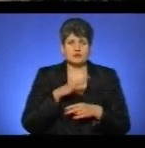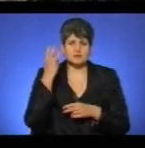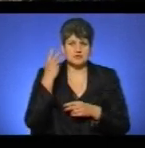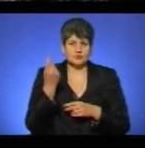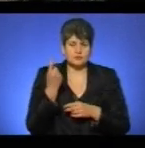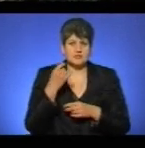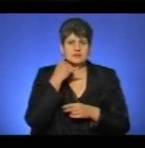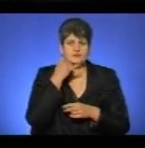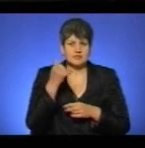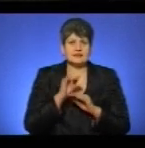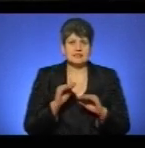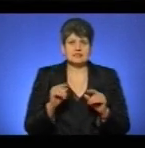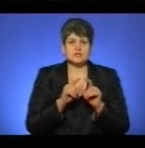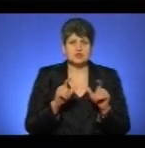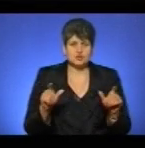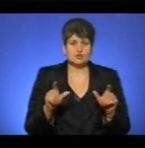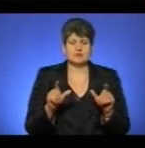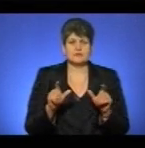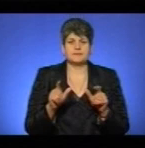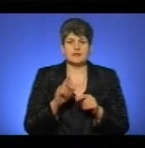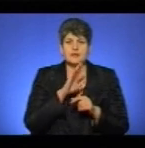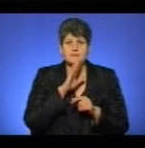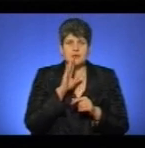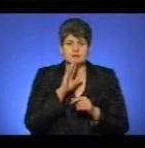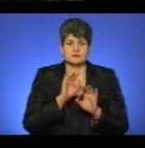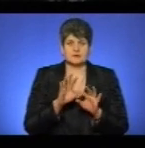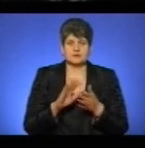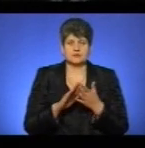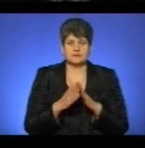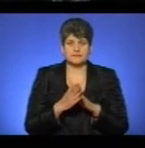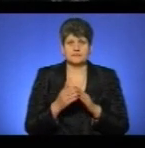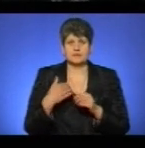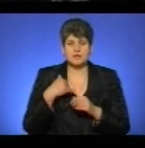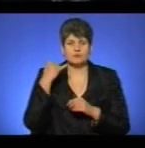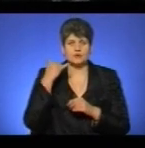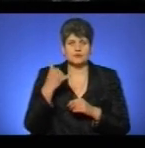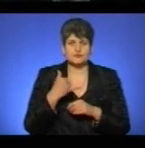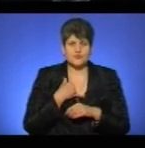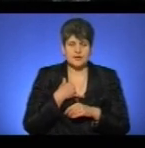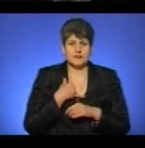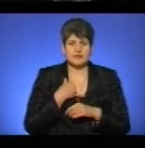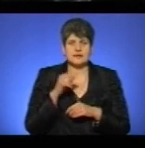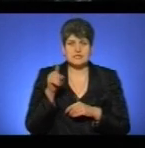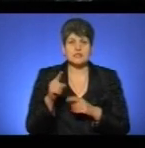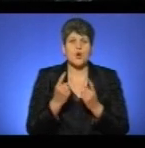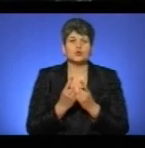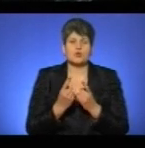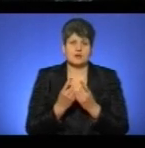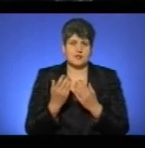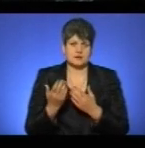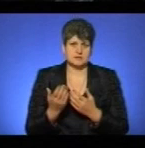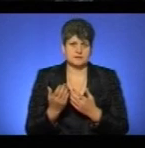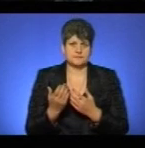Їй телефонували діти зі школи. І з їх слів мати описує ситуацію. Мені подзвонила її однокласниця.